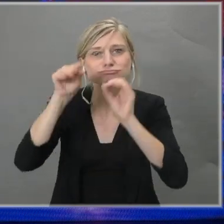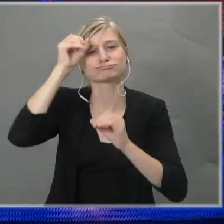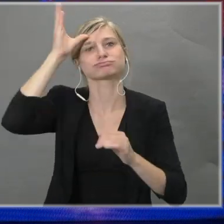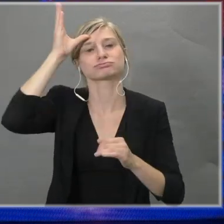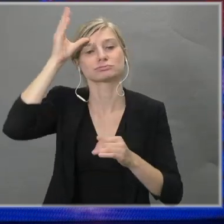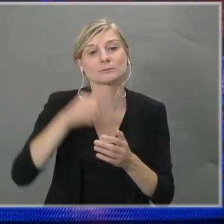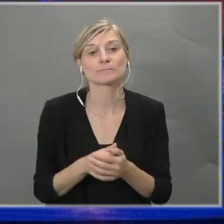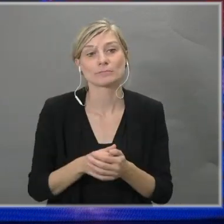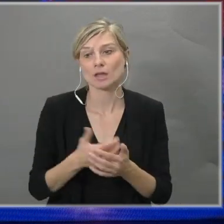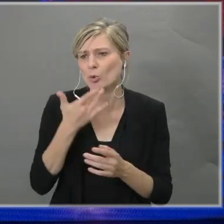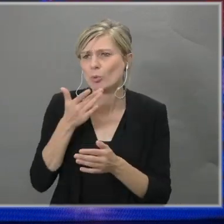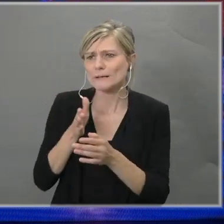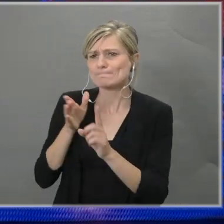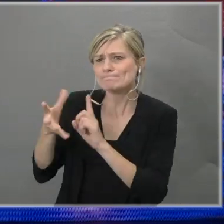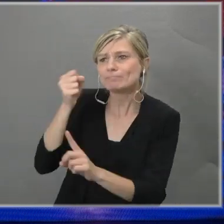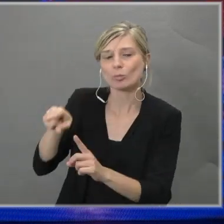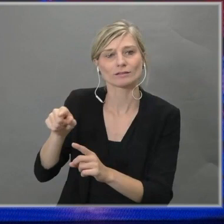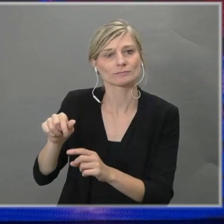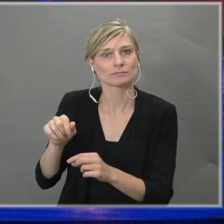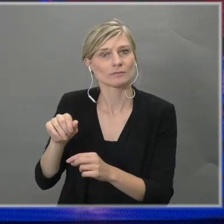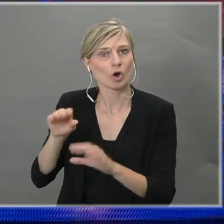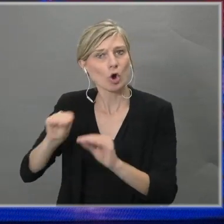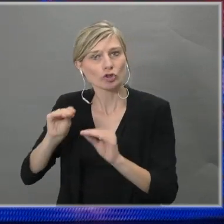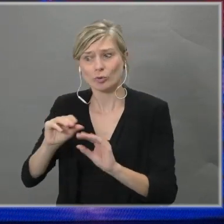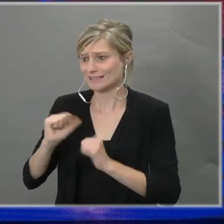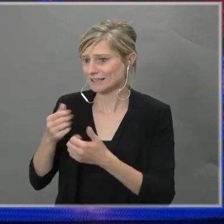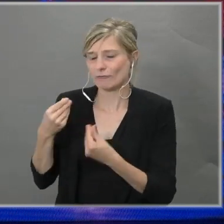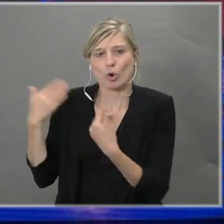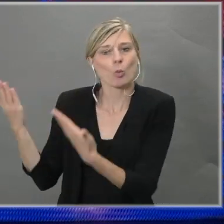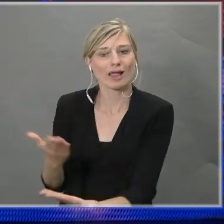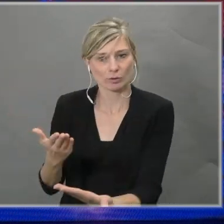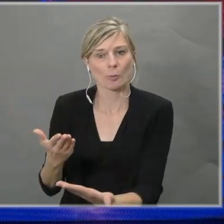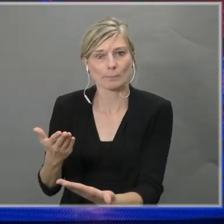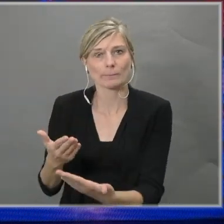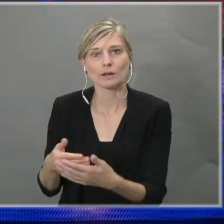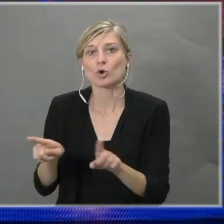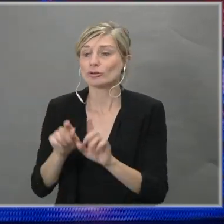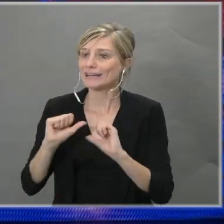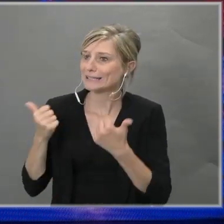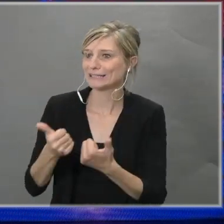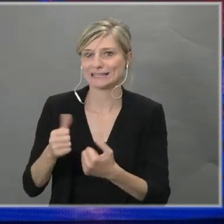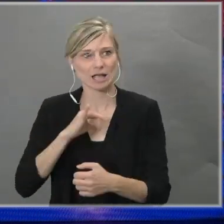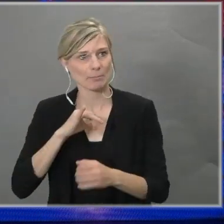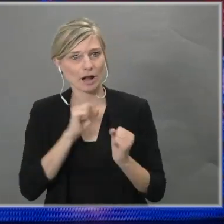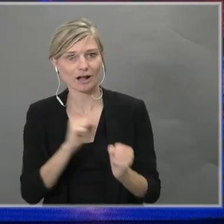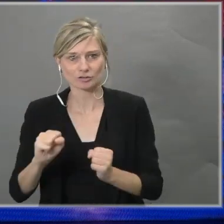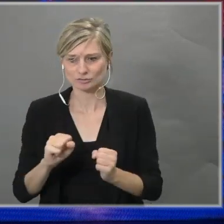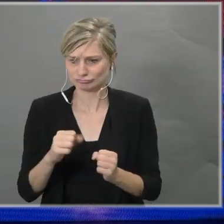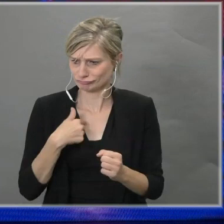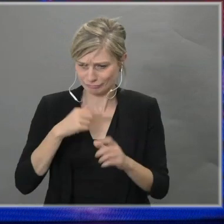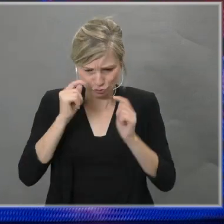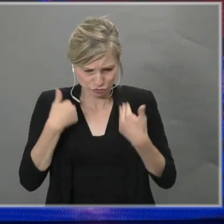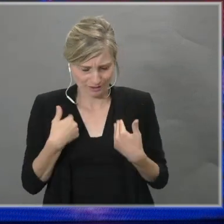streven naar een onderwijs waar iedereen welkom is. En waarin iedereen de kans krijgt om student te zijn.